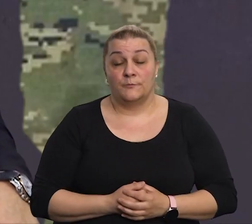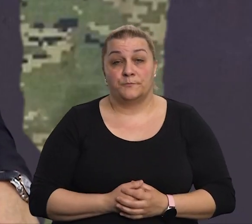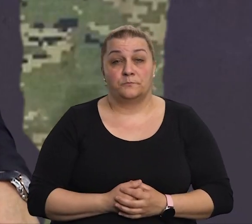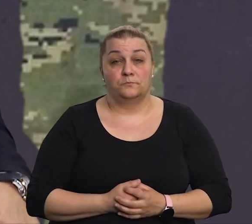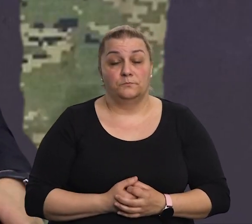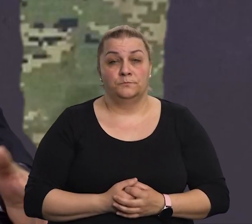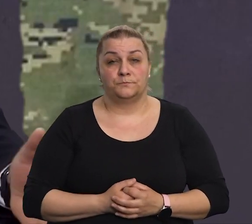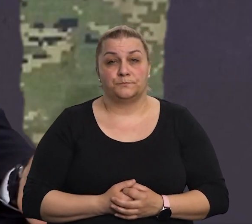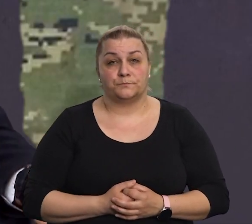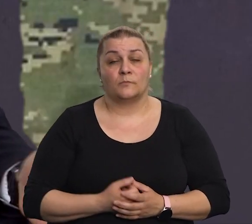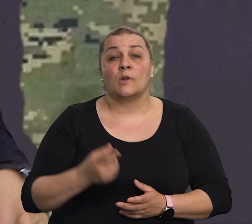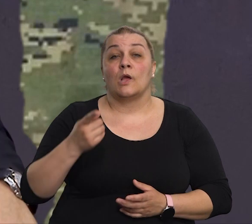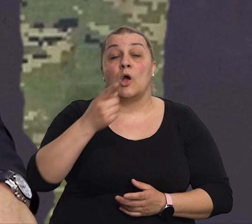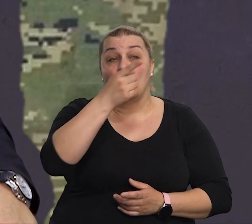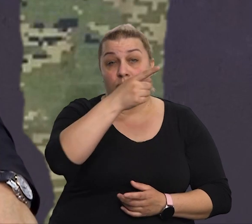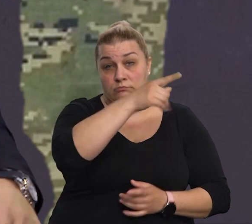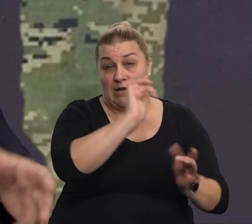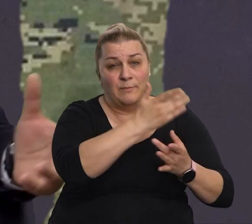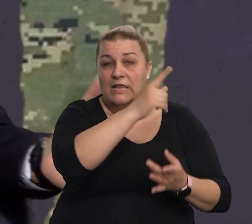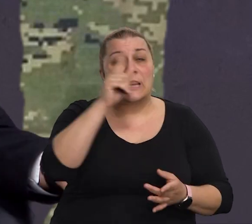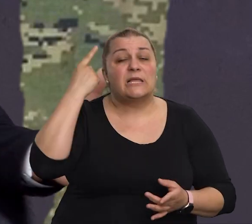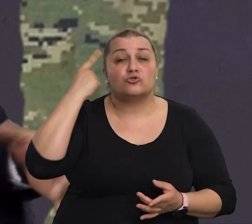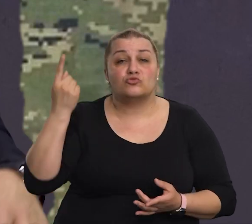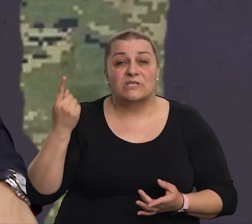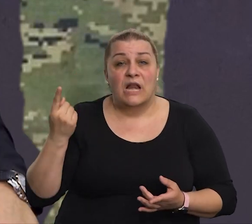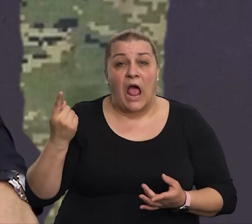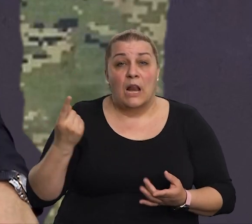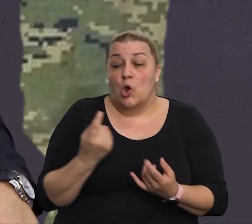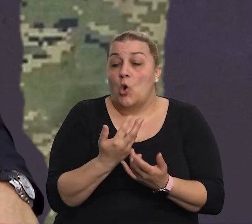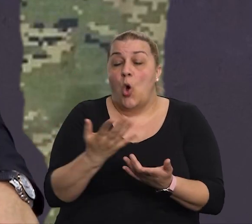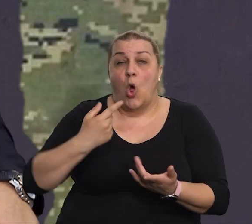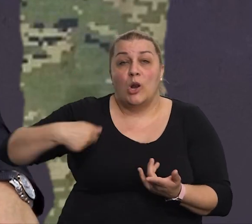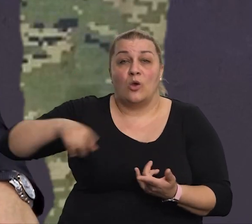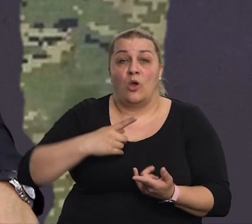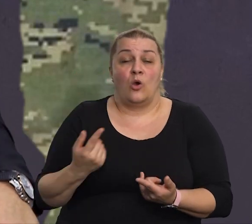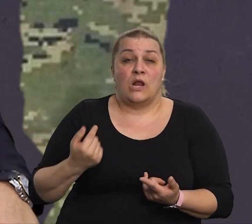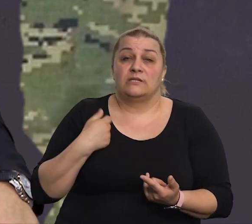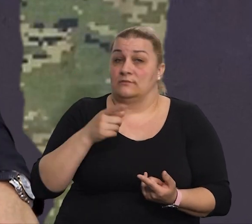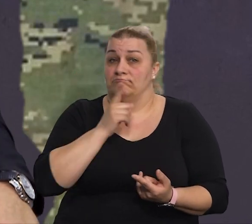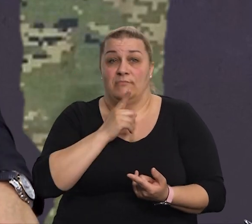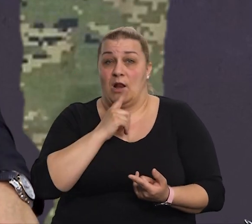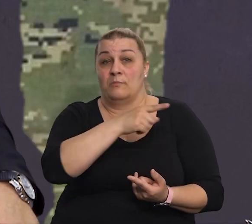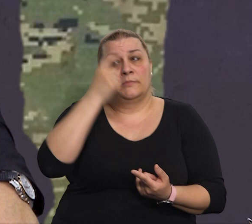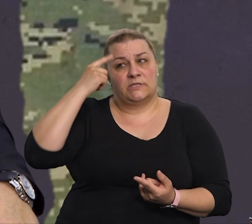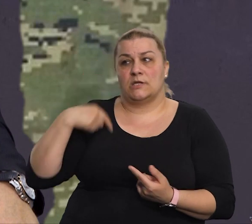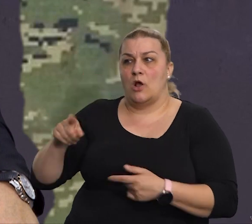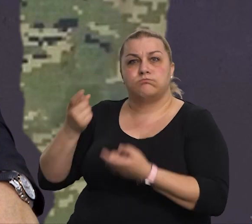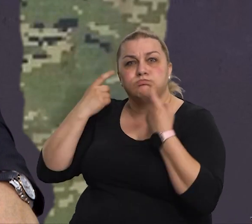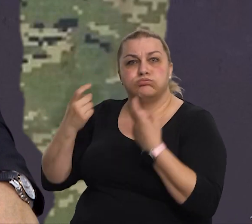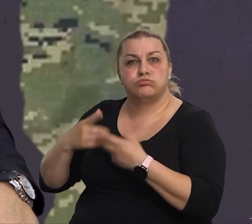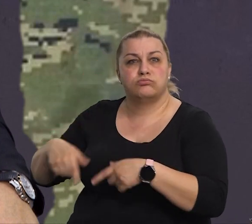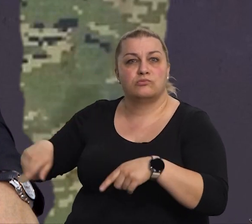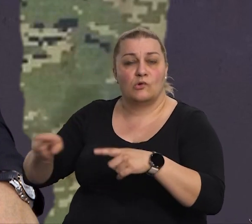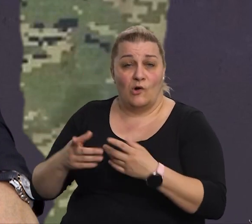prilog, oni nisu znali s kojim prilog, s kojim brojne sranje mi raspolažemo na ovoj srani. Doista